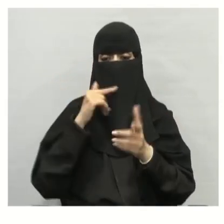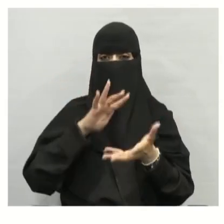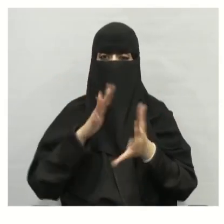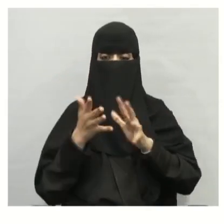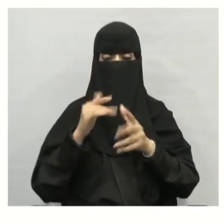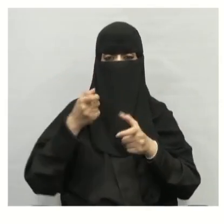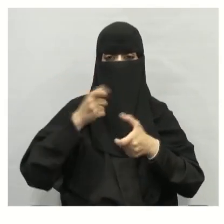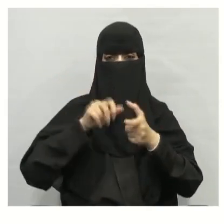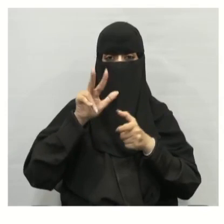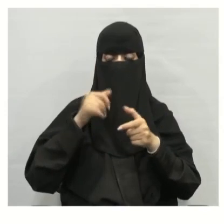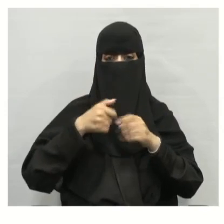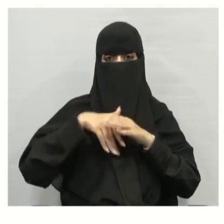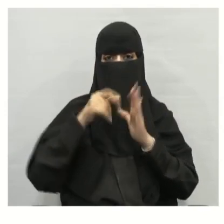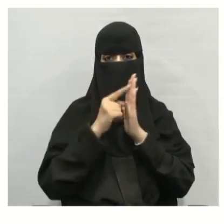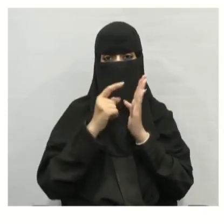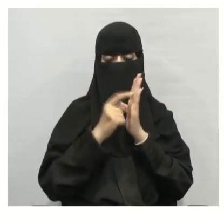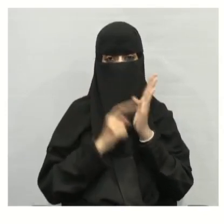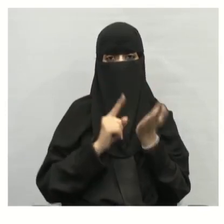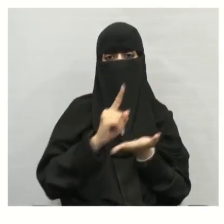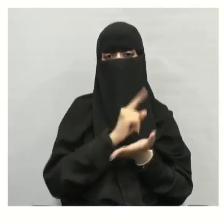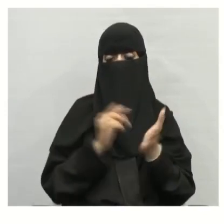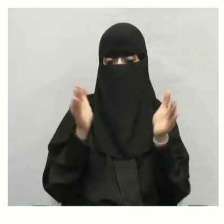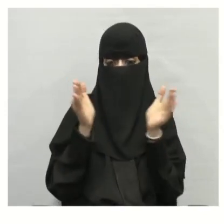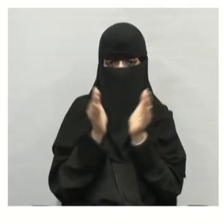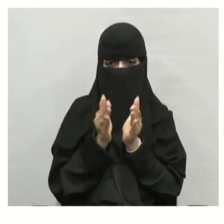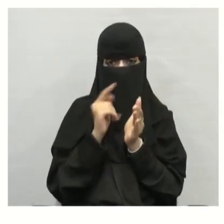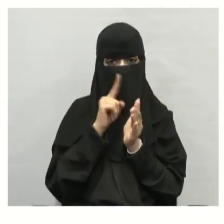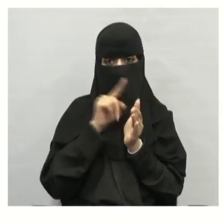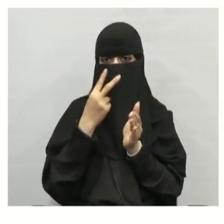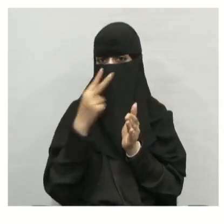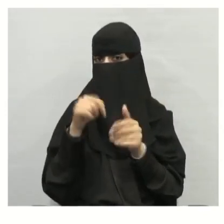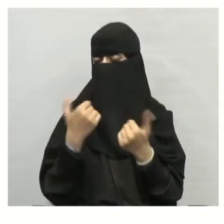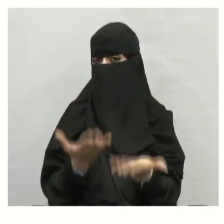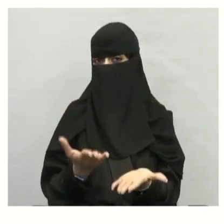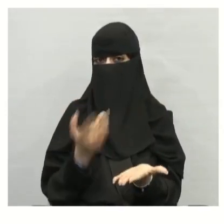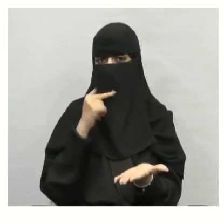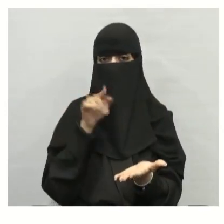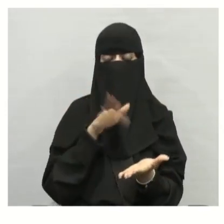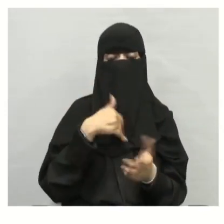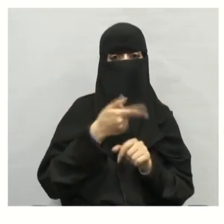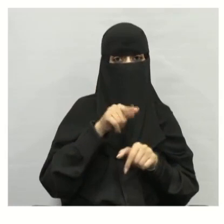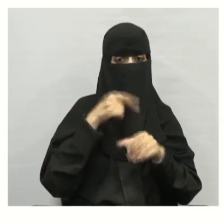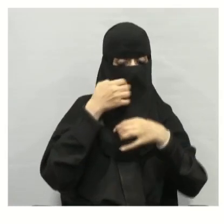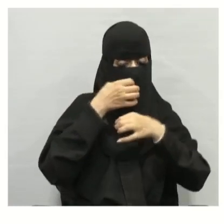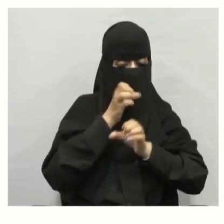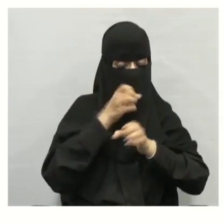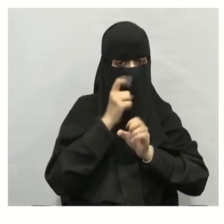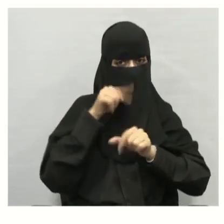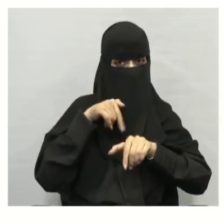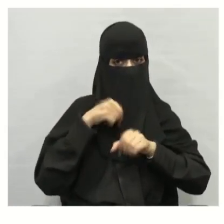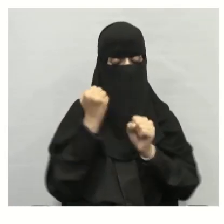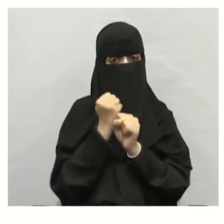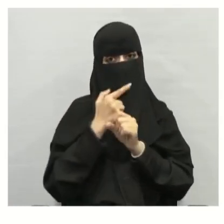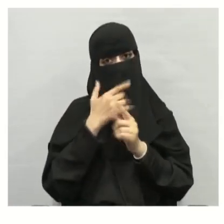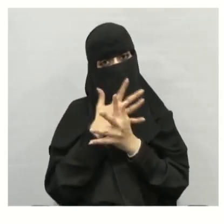المستهلكات في النظام البيئي الصغير جدا بحيث لا يمكن رؤيته بالعين المجردة لكن يرى بالمجهر له دور